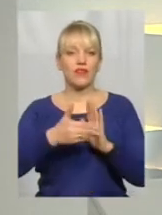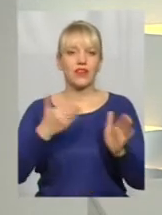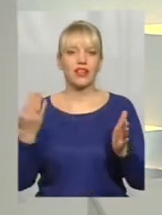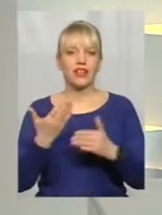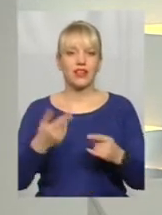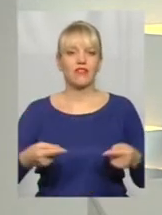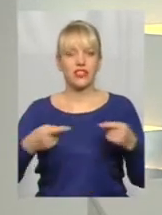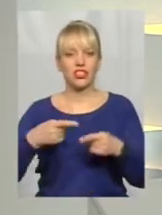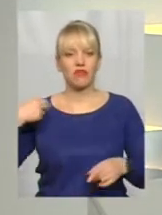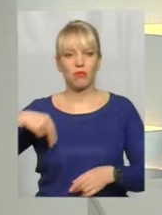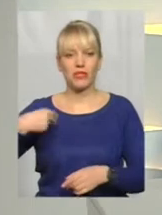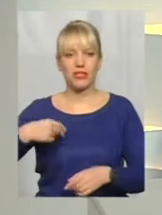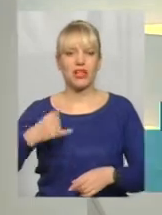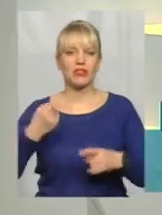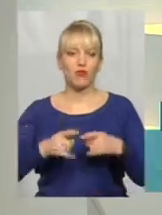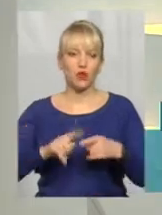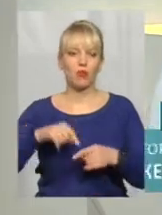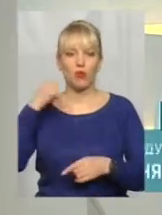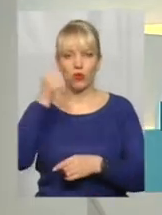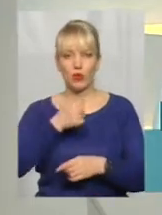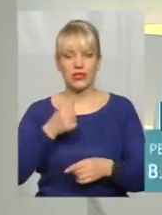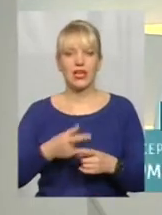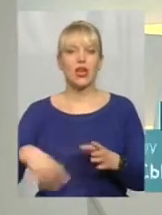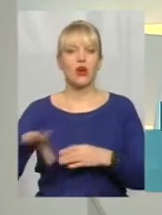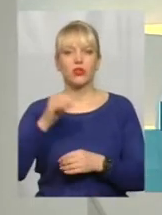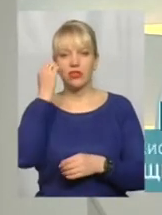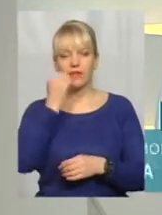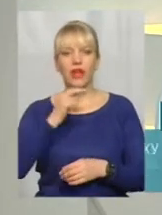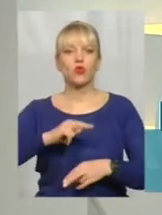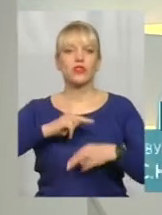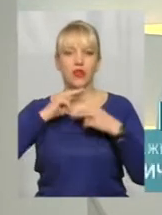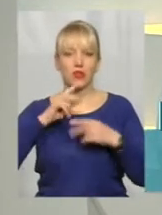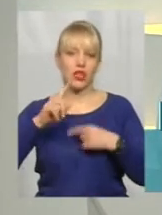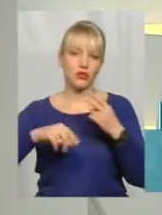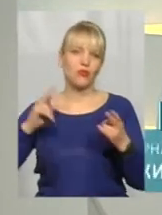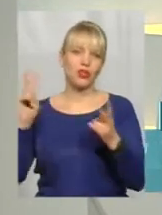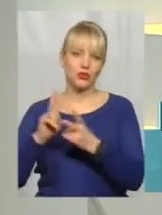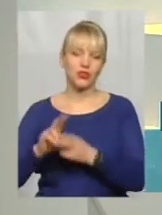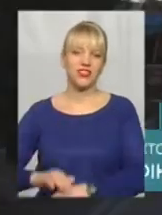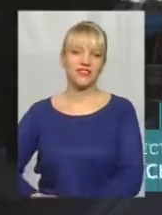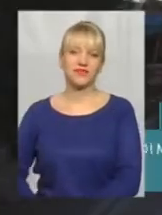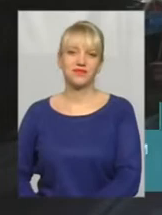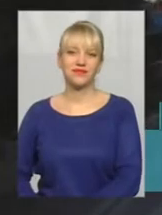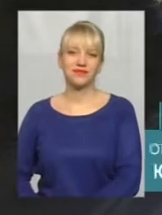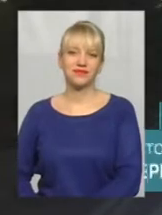які визначив президент у цьому році. Усім дякую за увагу. Побачимось вже незабаром.